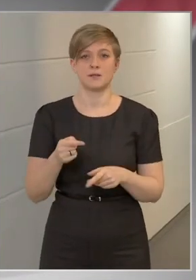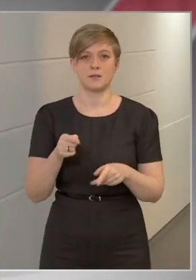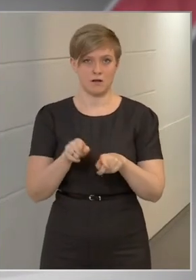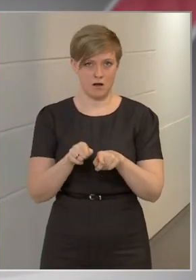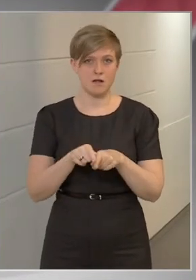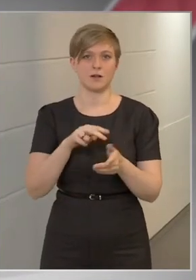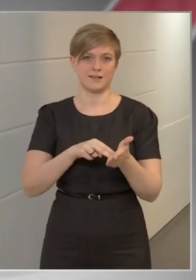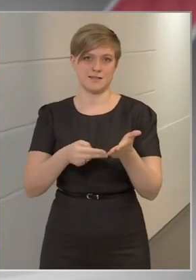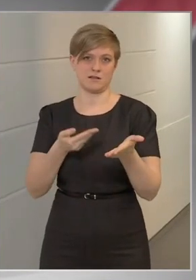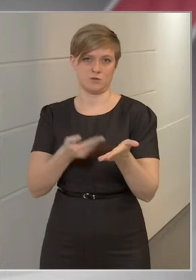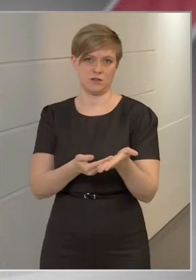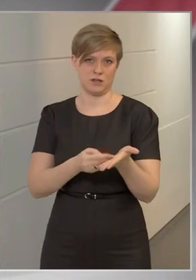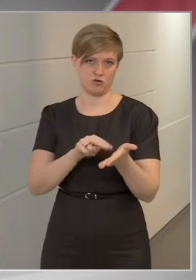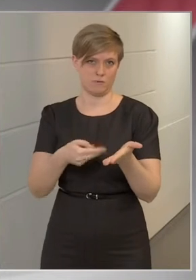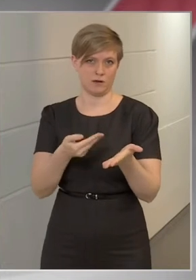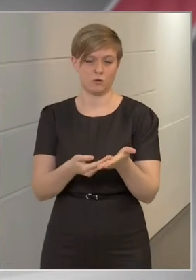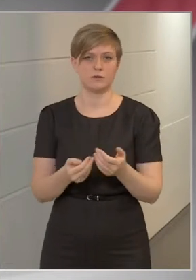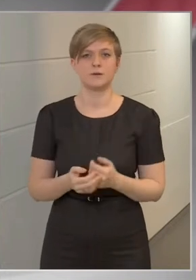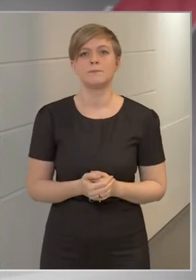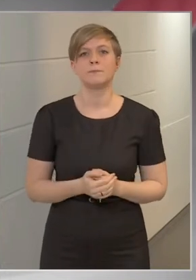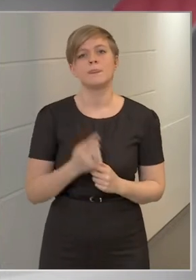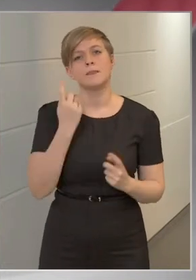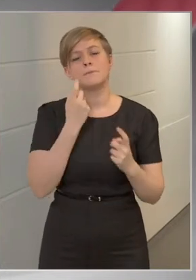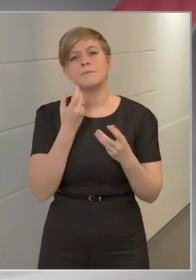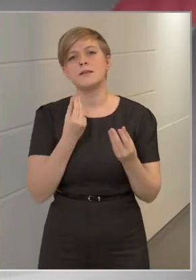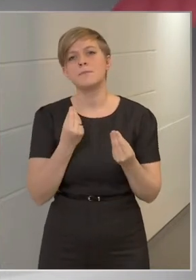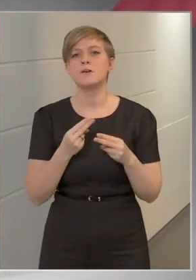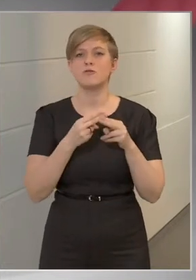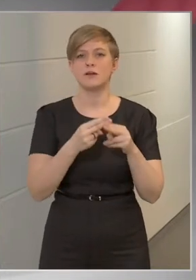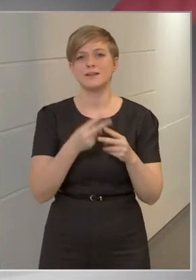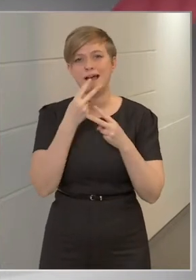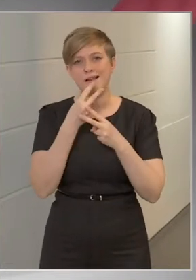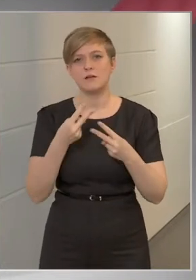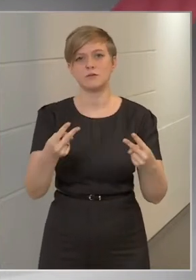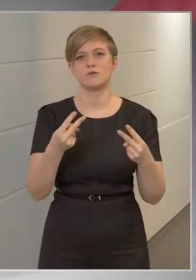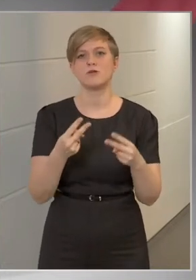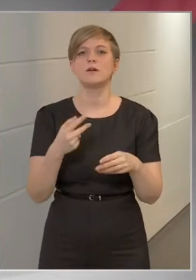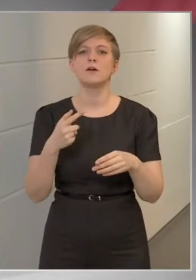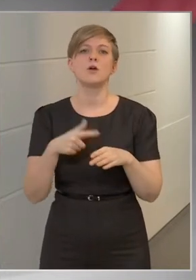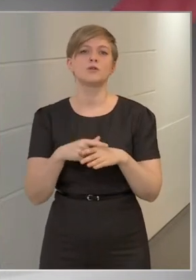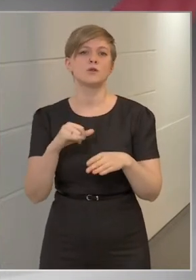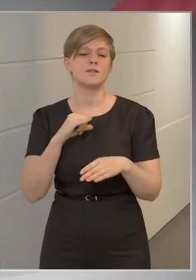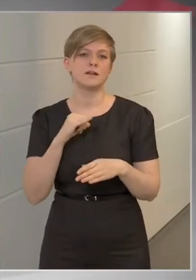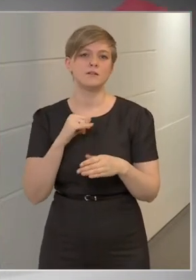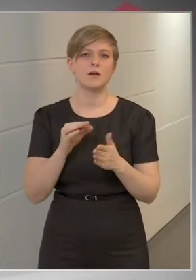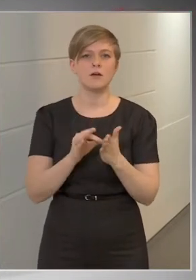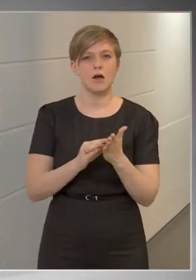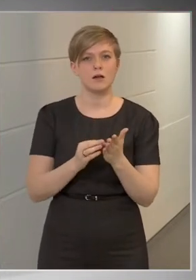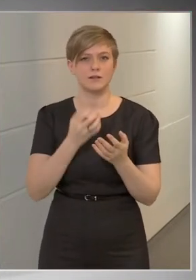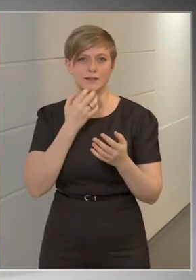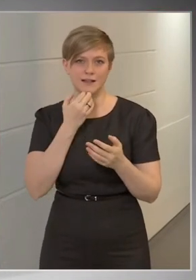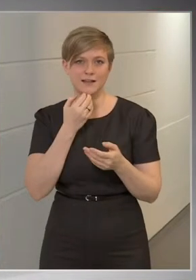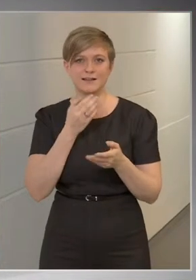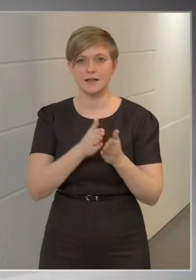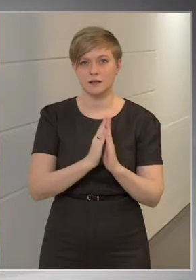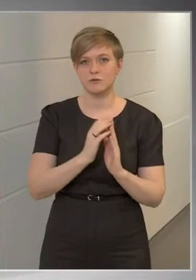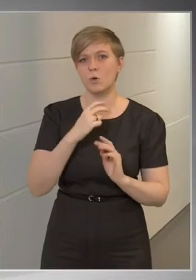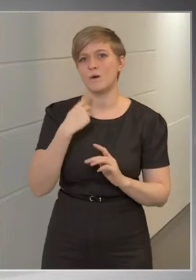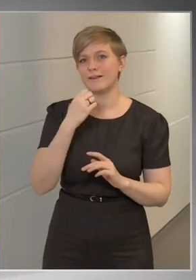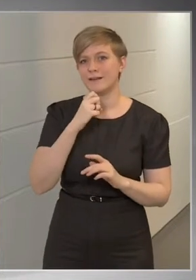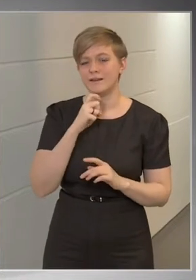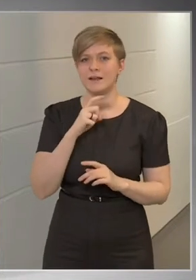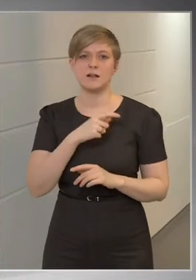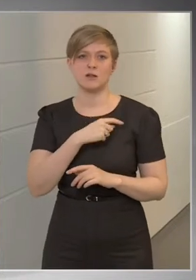amelyik a szerződés kötötte. Ön szerint mennyiben segíti az átláthatóságot, hogy közérdekű adatigényléssel kikértük az OGIN-nél a Sinopharm